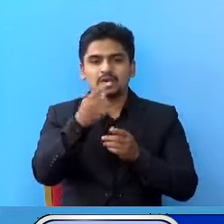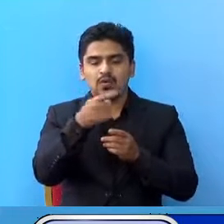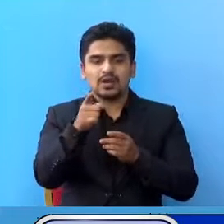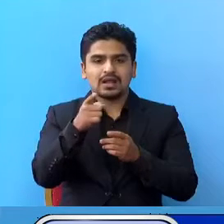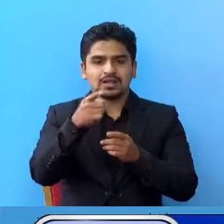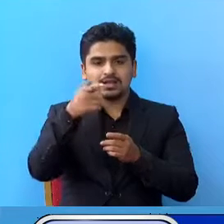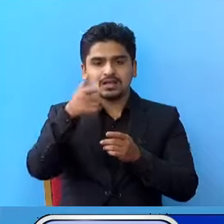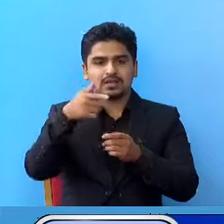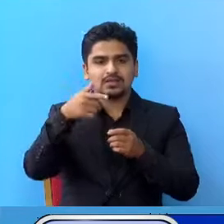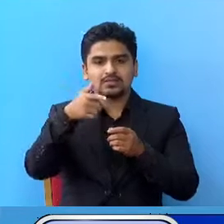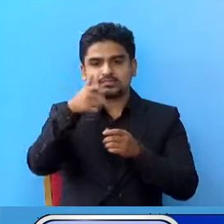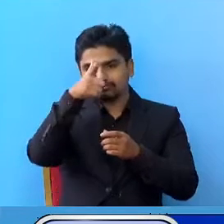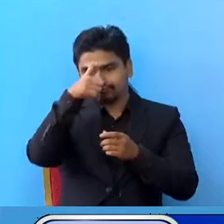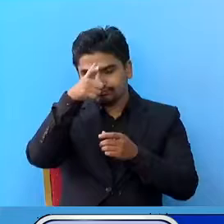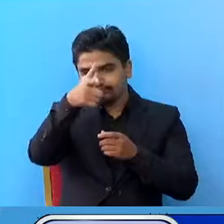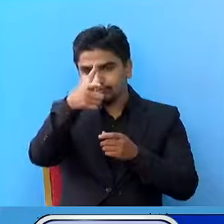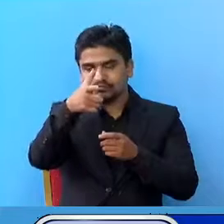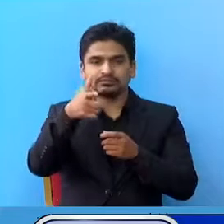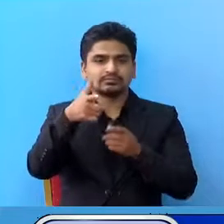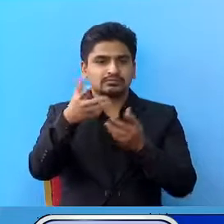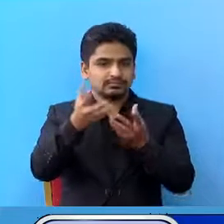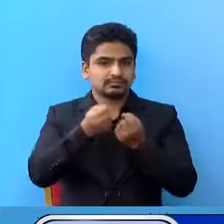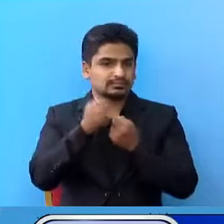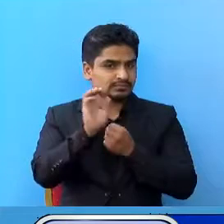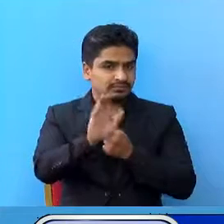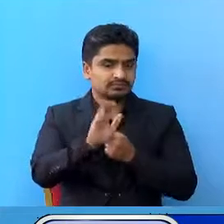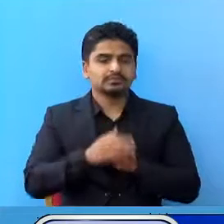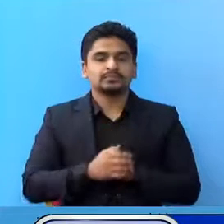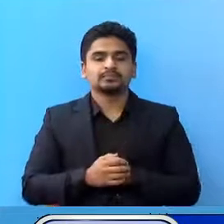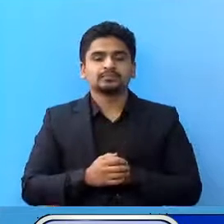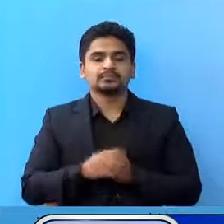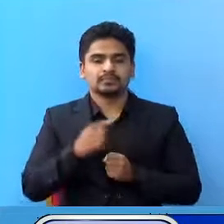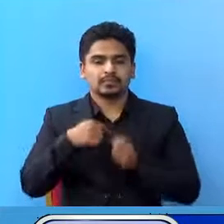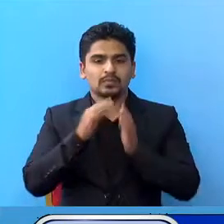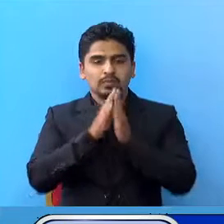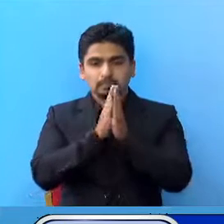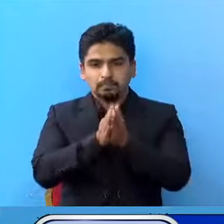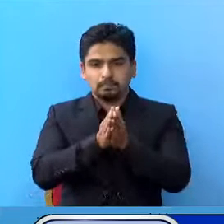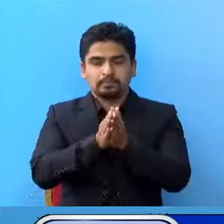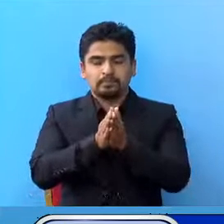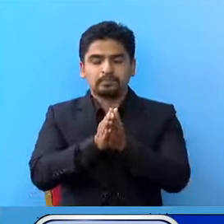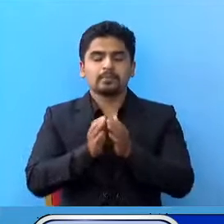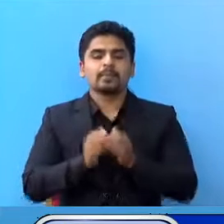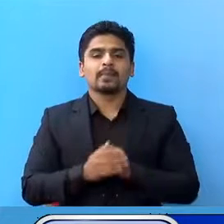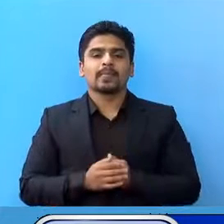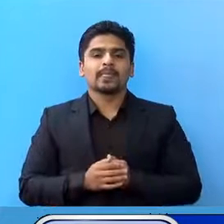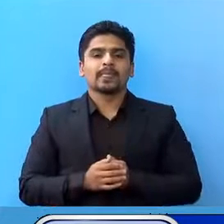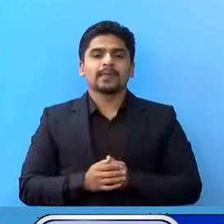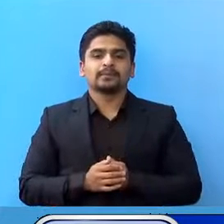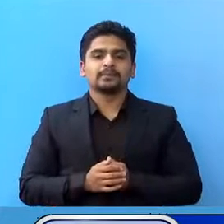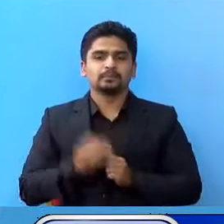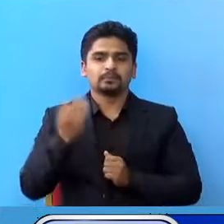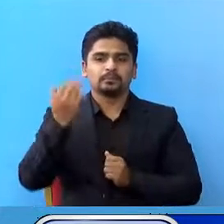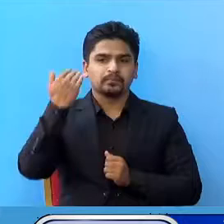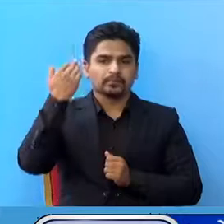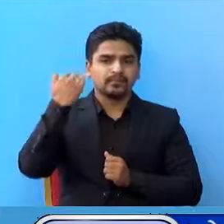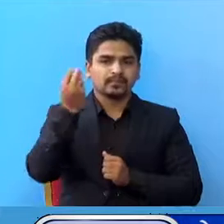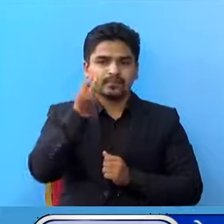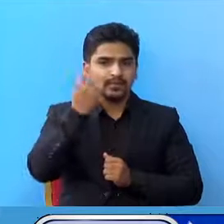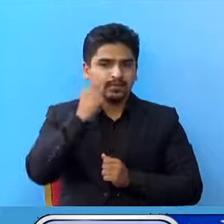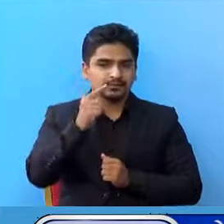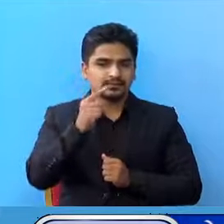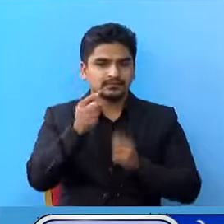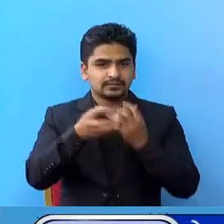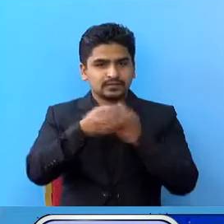थर्मोमीटर हस्तांतरन भाएको छा अबमा अनुरोद गर्न चाहां छू बिगत केई दिन देखी